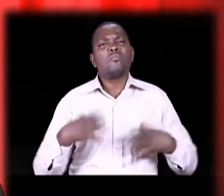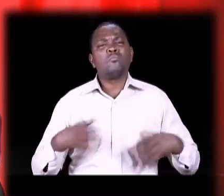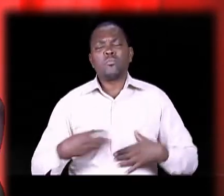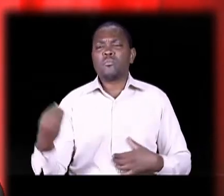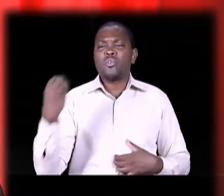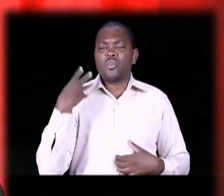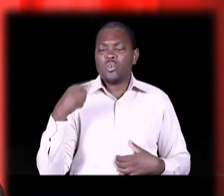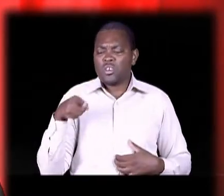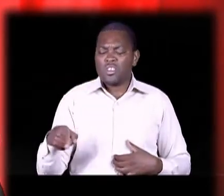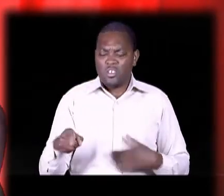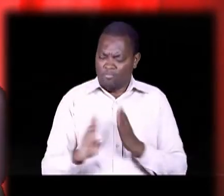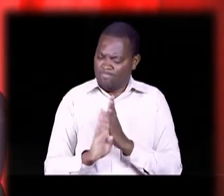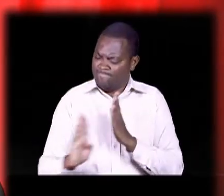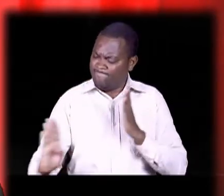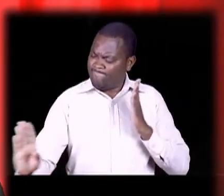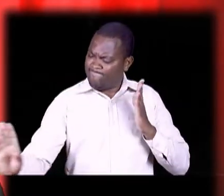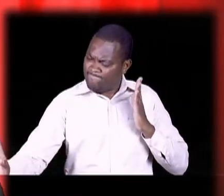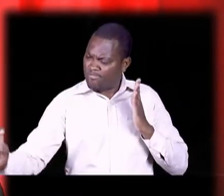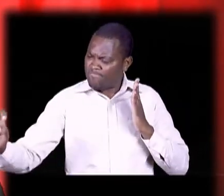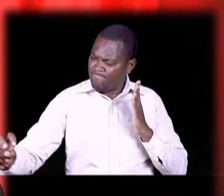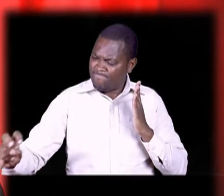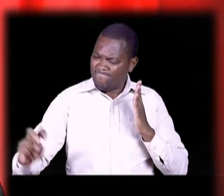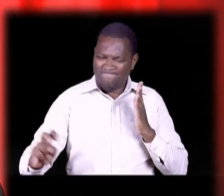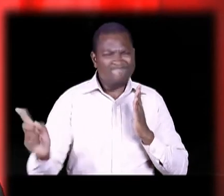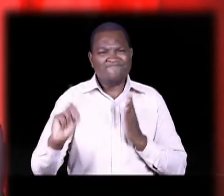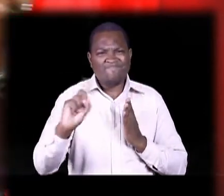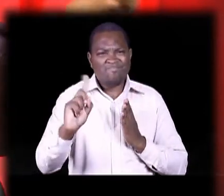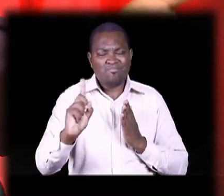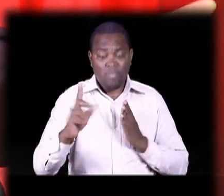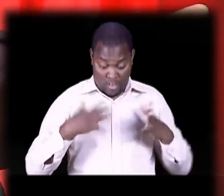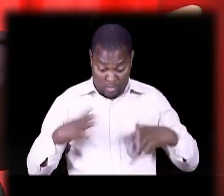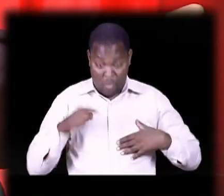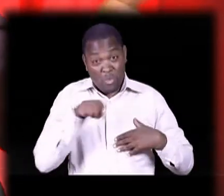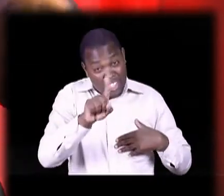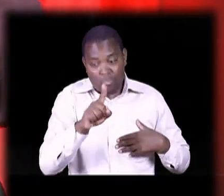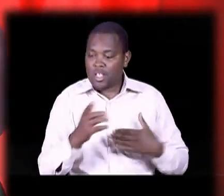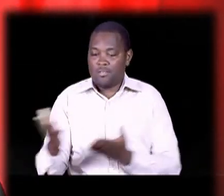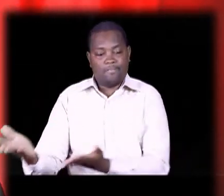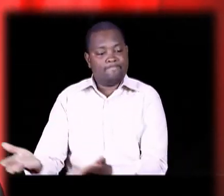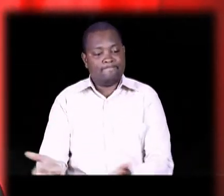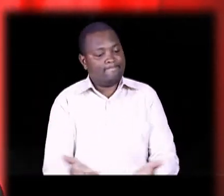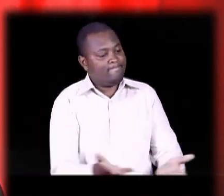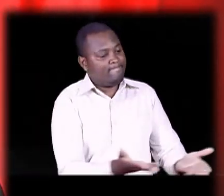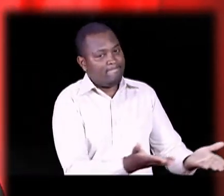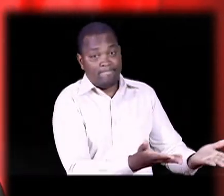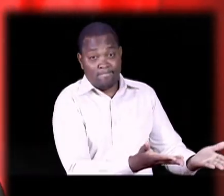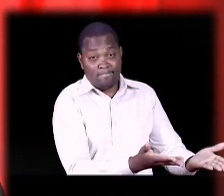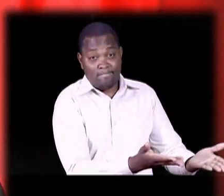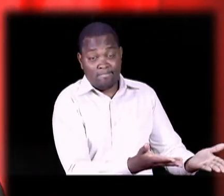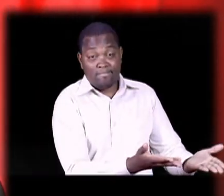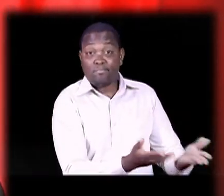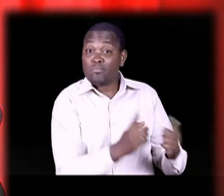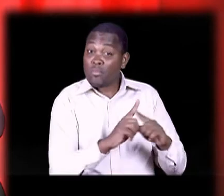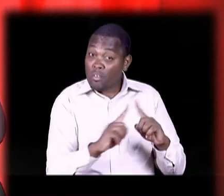kure Uwa wanajulikana tu Huyu wapigi laini Utawana wenye wanainchi Wakimpitisha tu waenda apigi